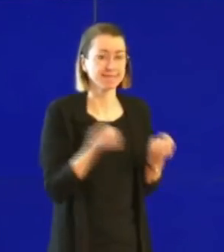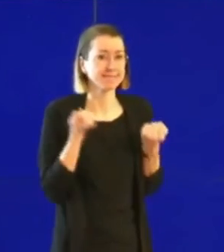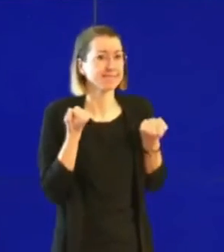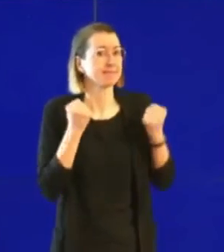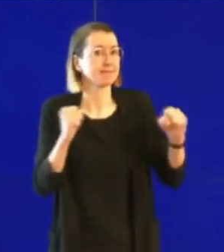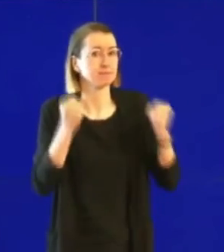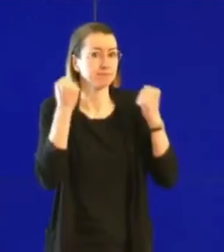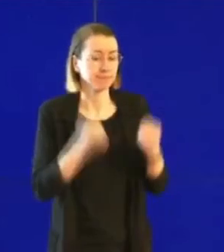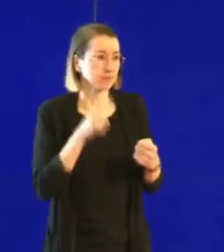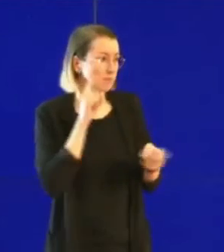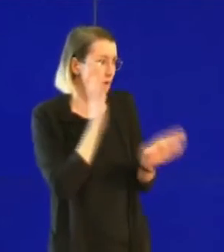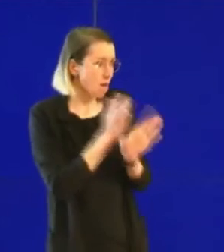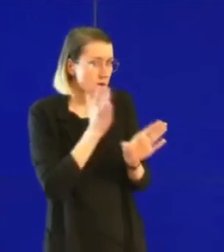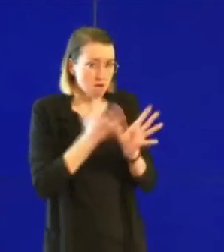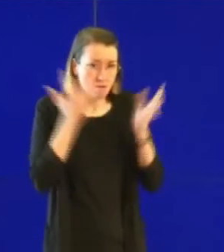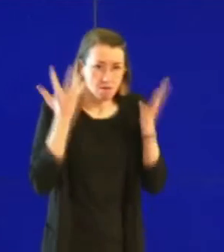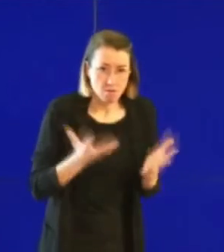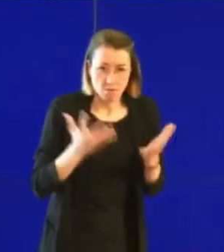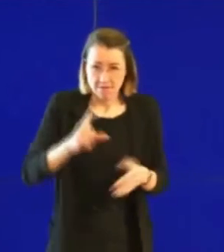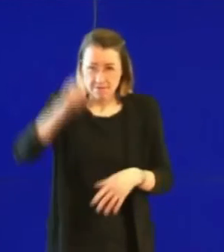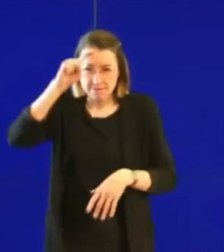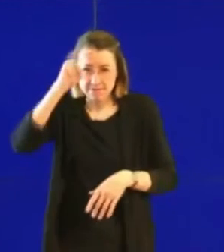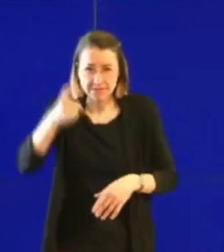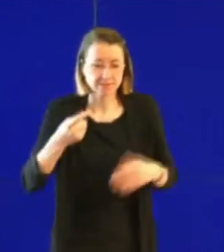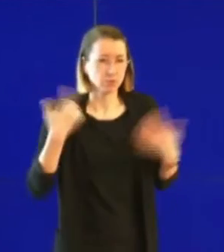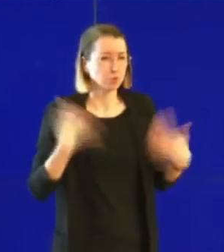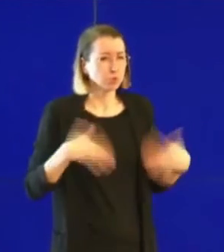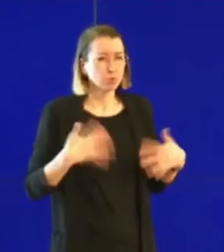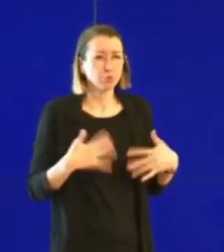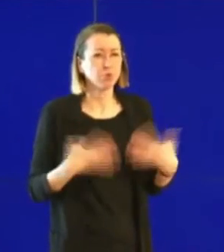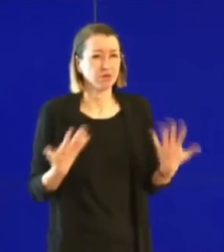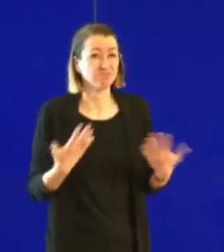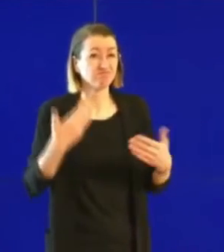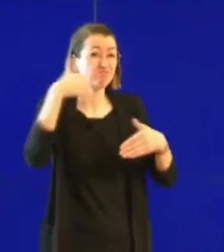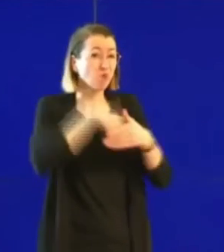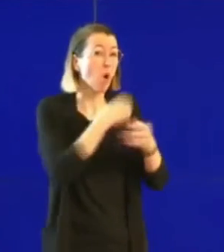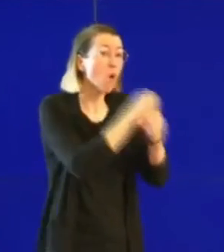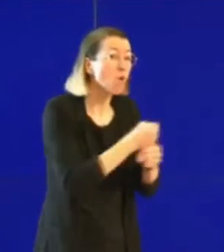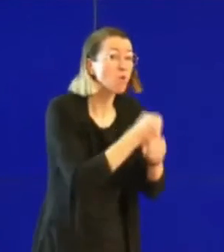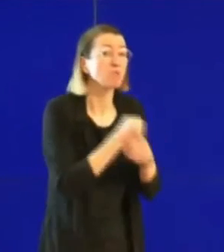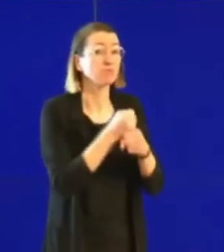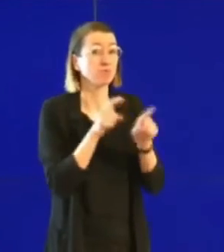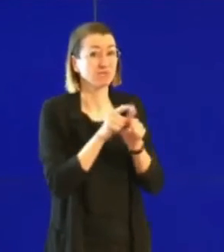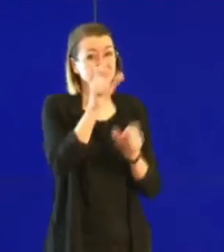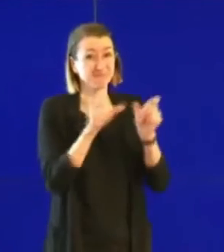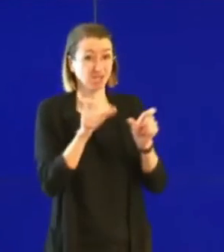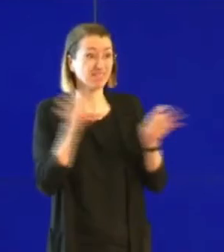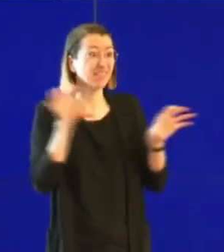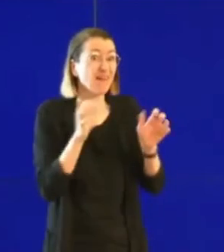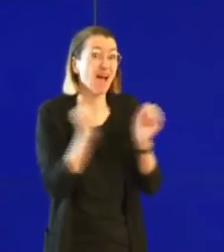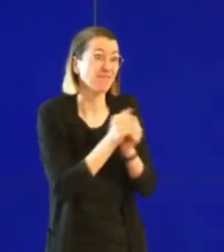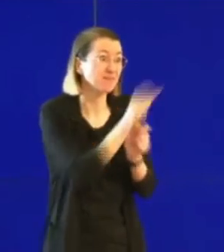personnes qui sont dans cette situation-là, que ce soit les personnes qui sont dans les maisons de repos ou les personnes qui les accompagnent au quotidien. Et donc